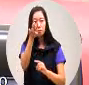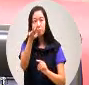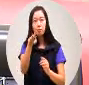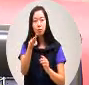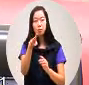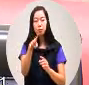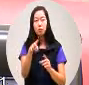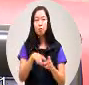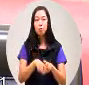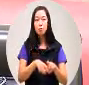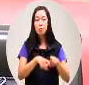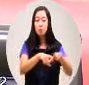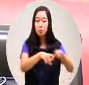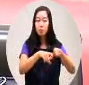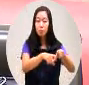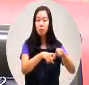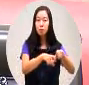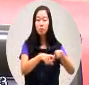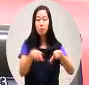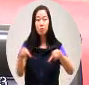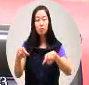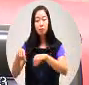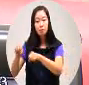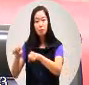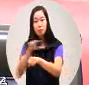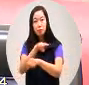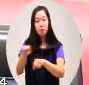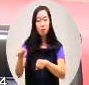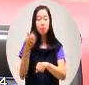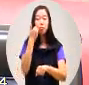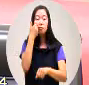车对还是骑脚踏车对